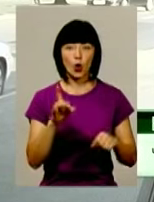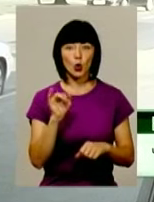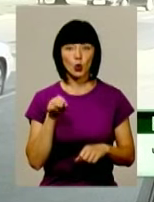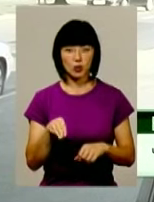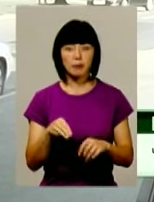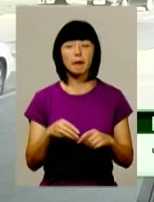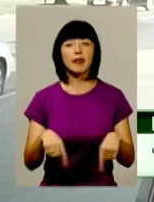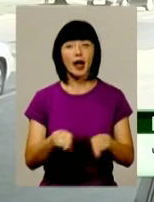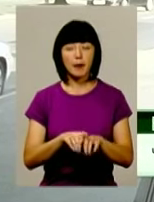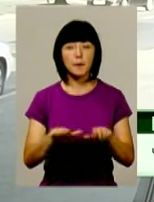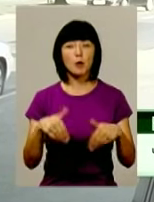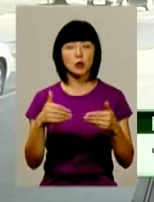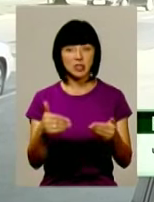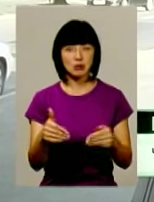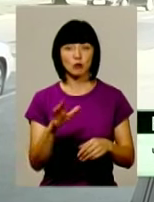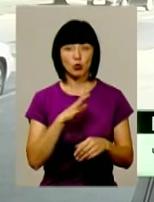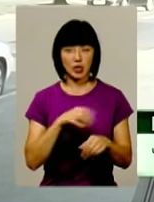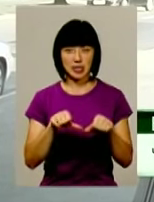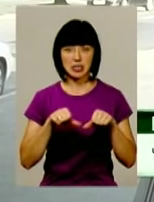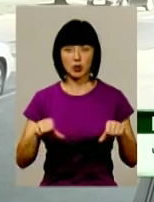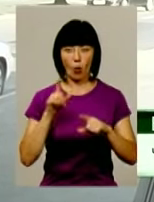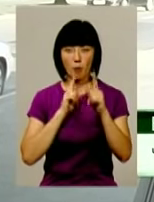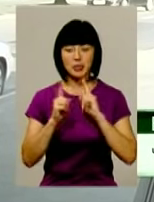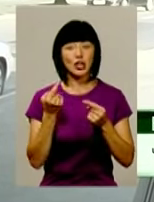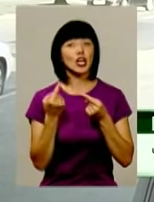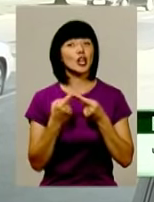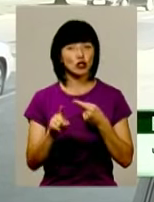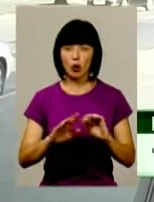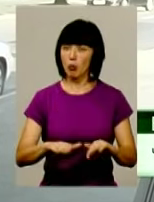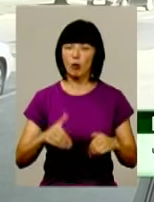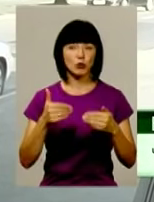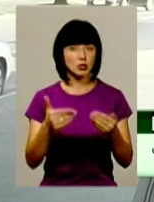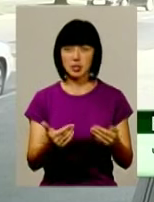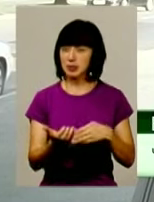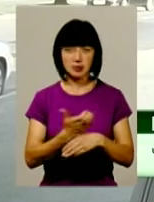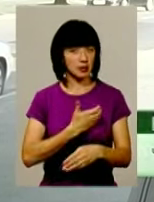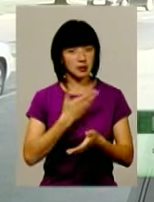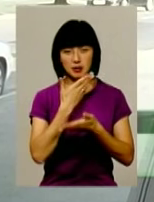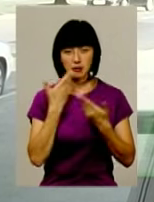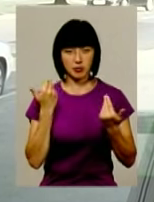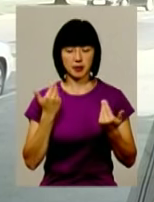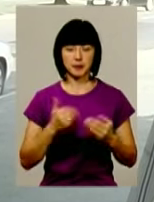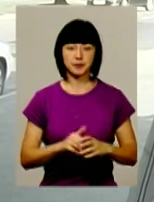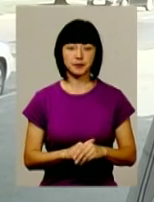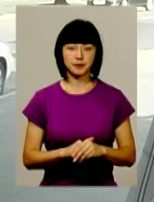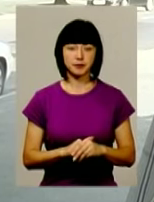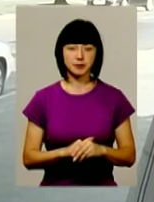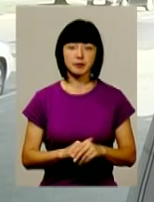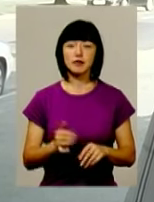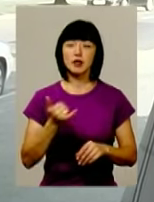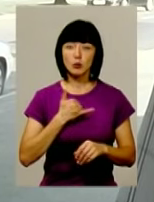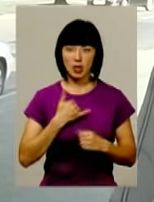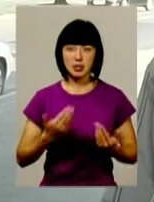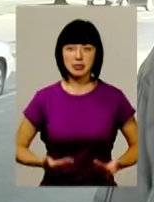комісії. Інших пропозицій щодо нас вулиць під час громадського обговорення не надходило. І в нас